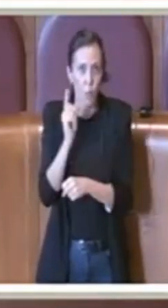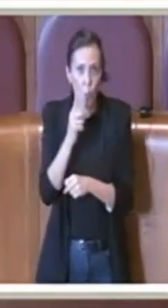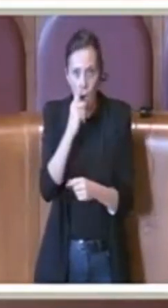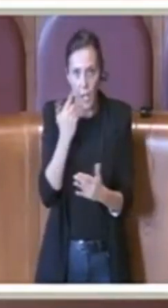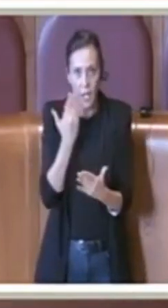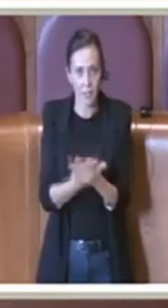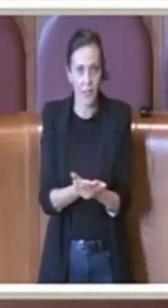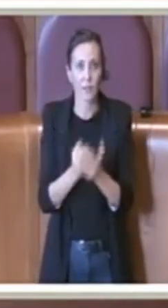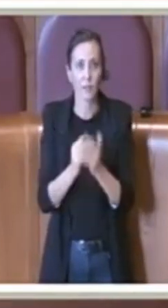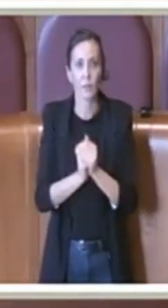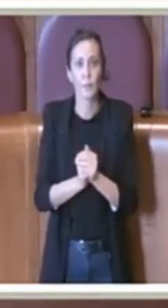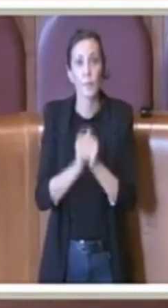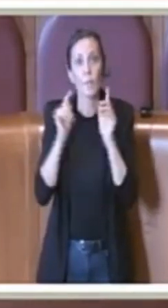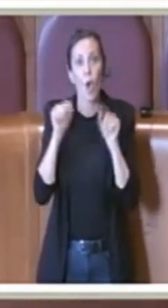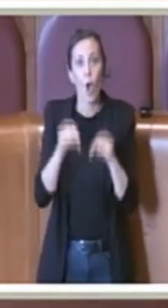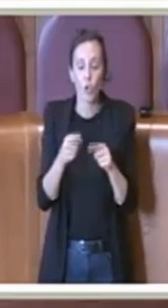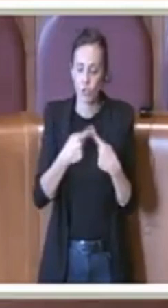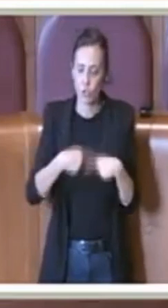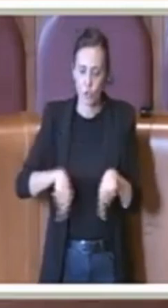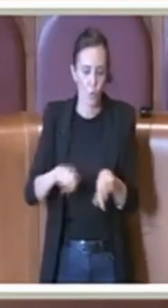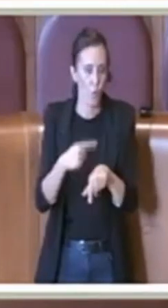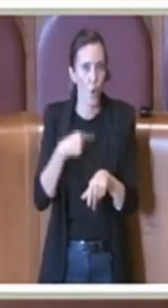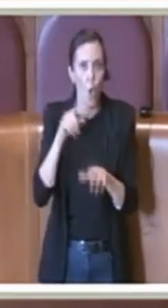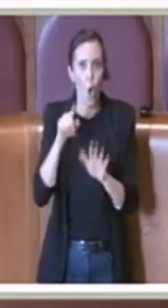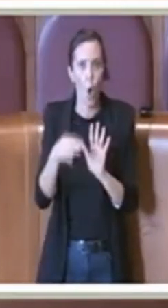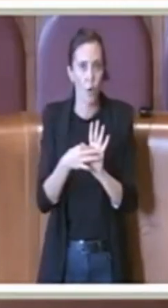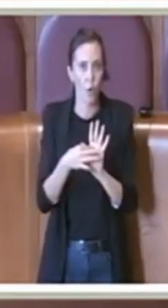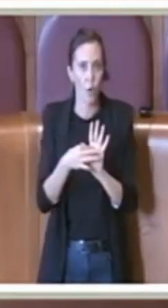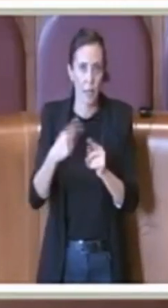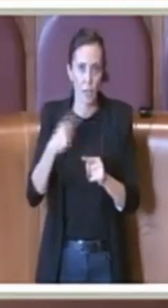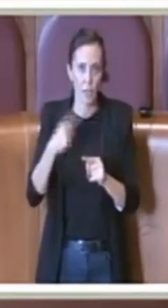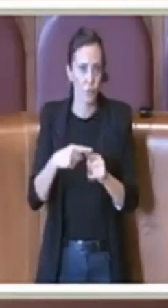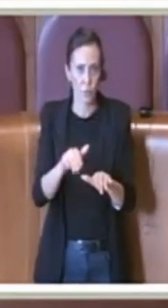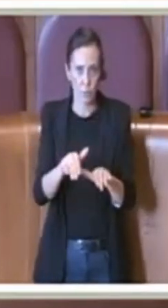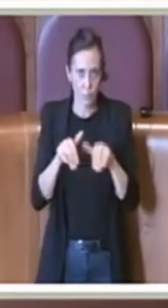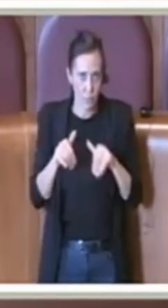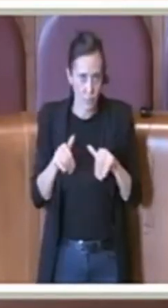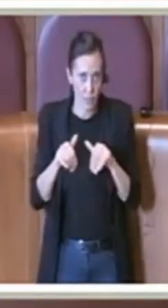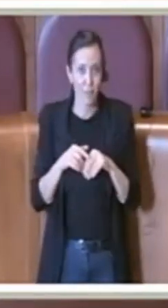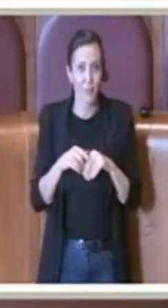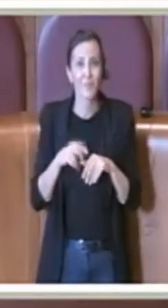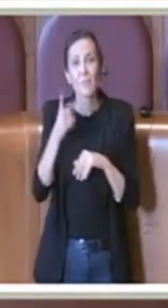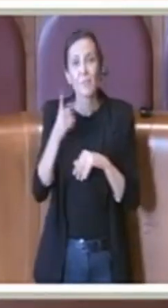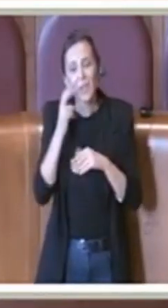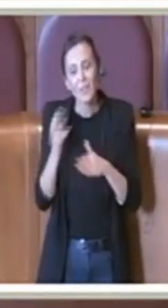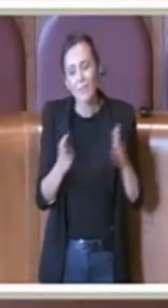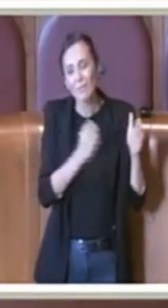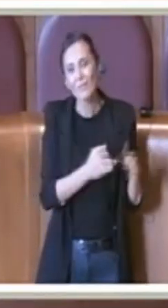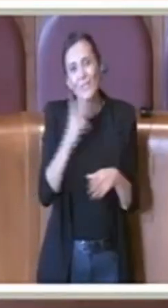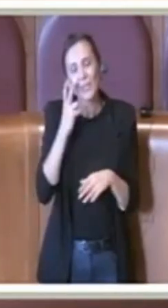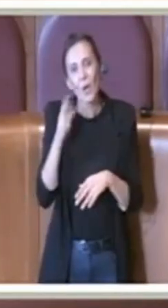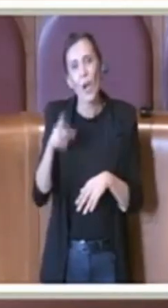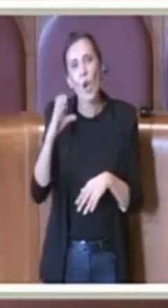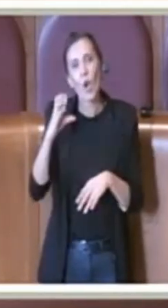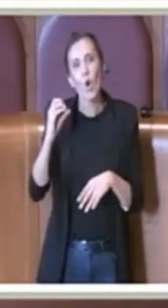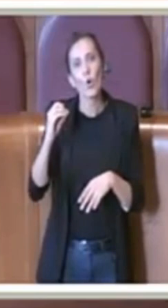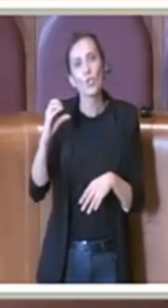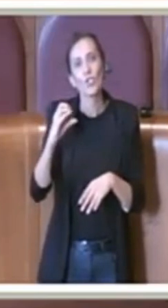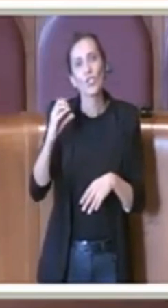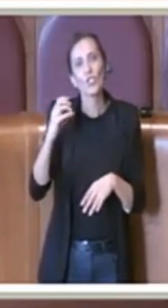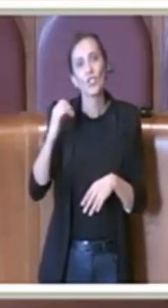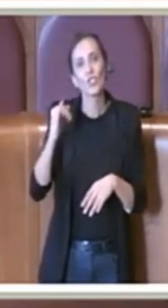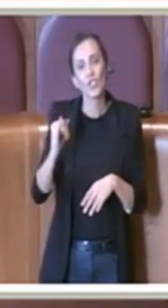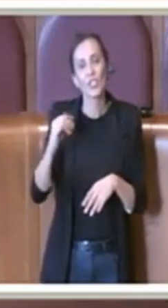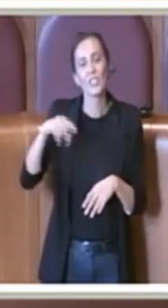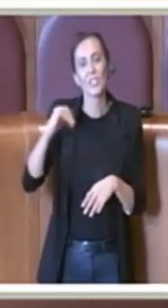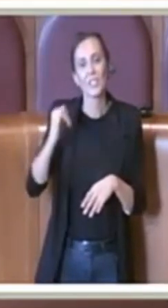oggi comunque ci asteniamo su quell'ordine del giorno. Per quanto riguarda la Cocciniglia, detto francamente io chiederei al Consigliere